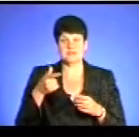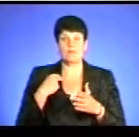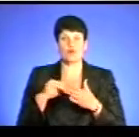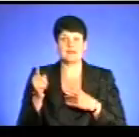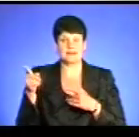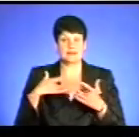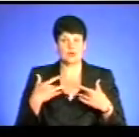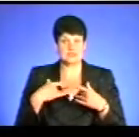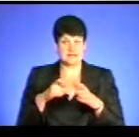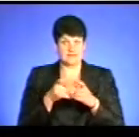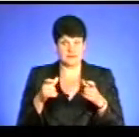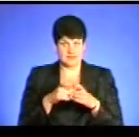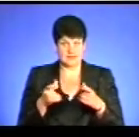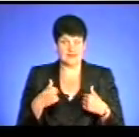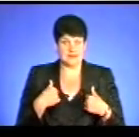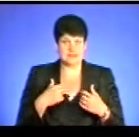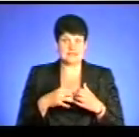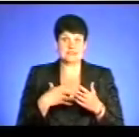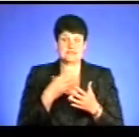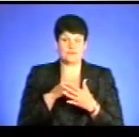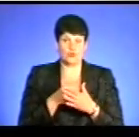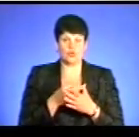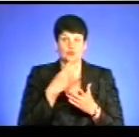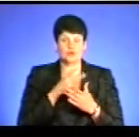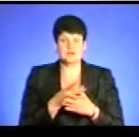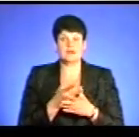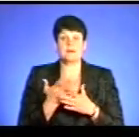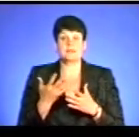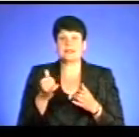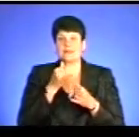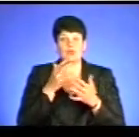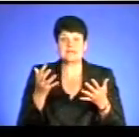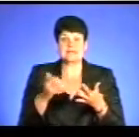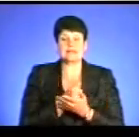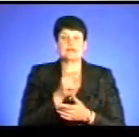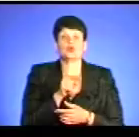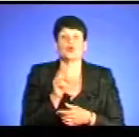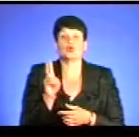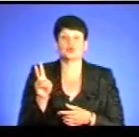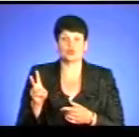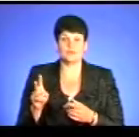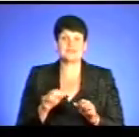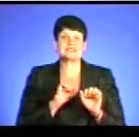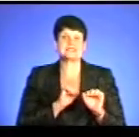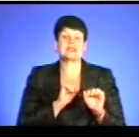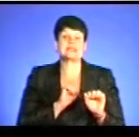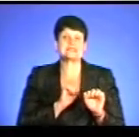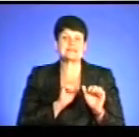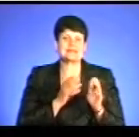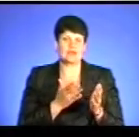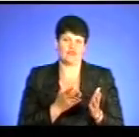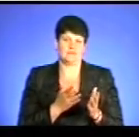їхній концерт. Тому що я серед свого оточення, ми сьогодні весь день намагалися знайти того, хто захистив, хто